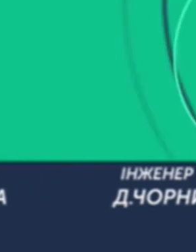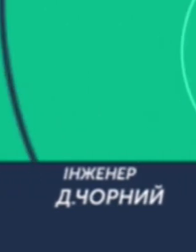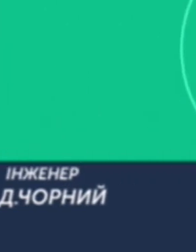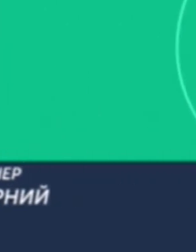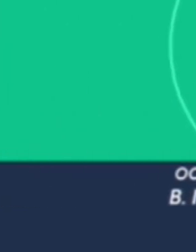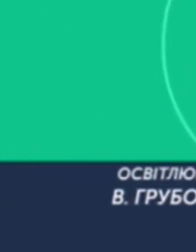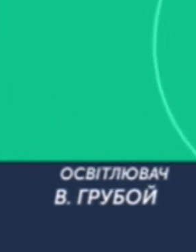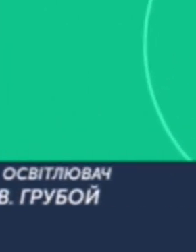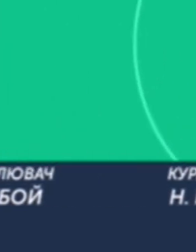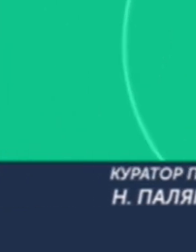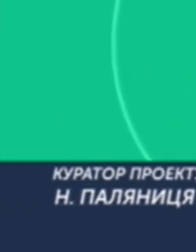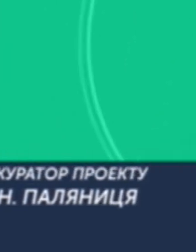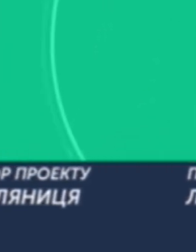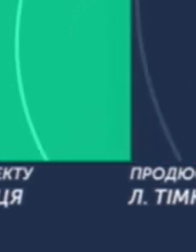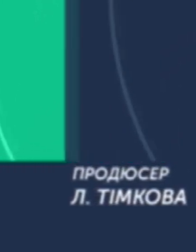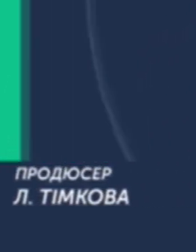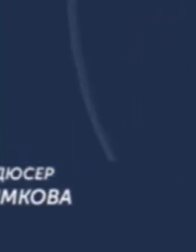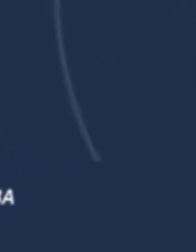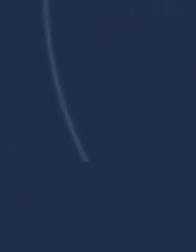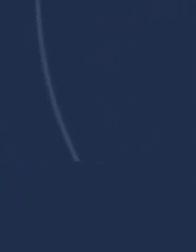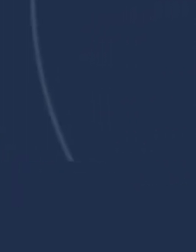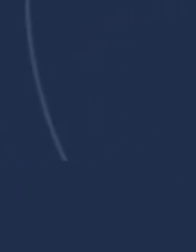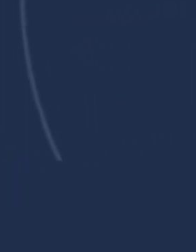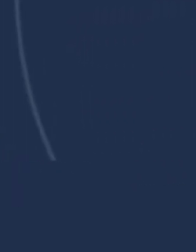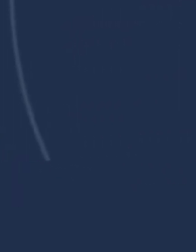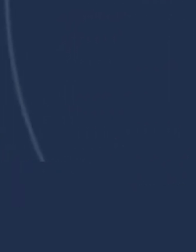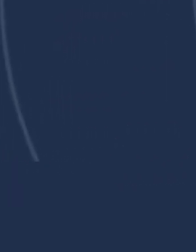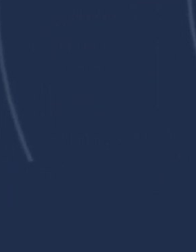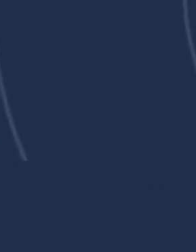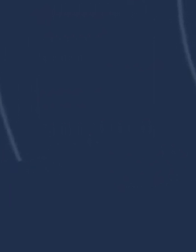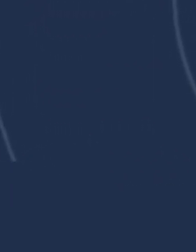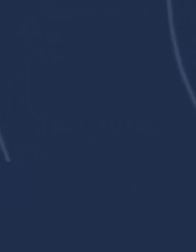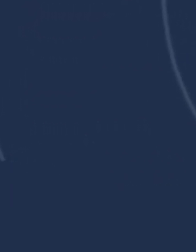Субтитрувальниця Оля Оля Шор